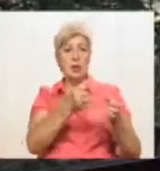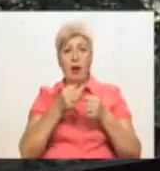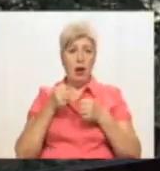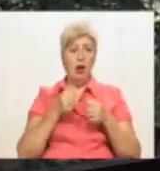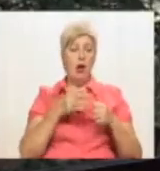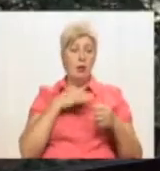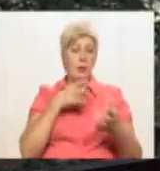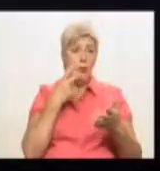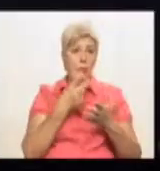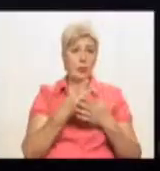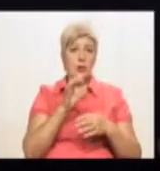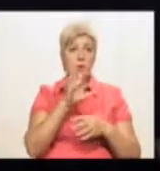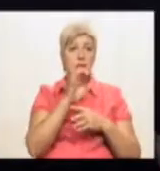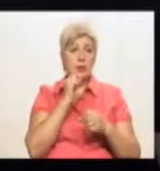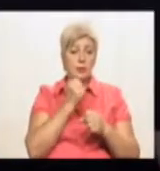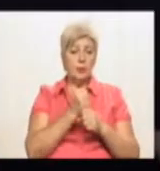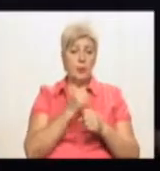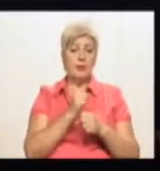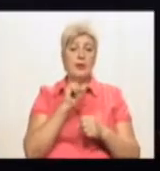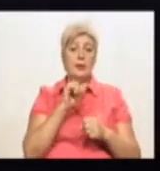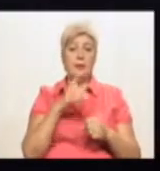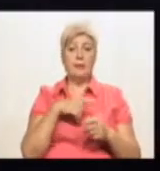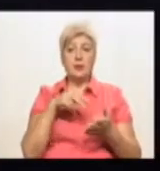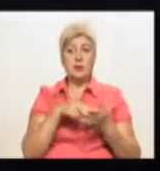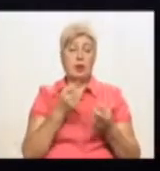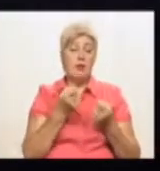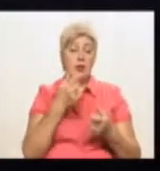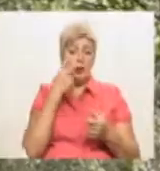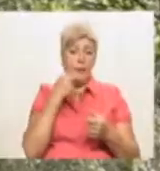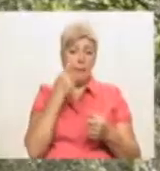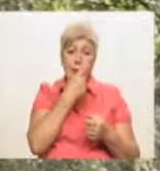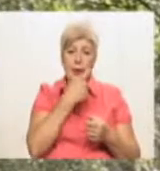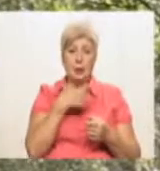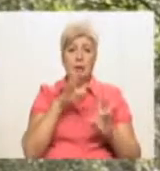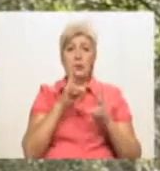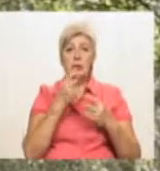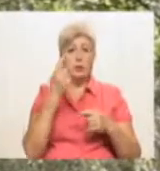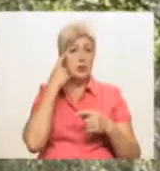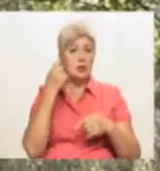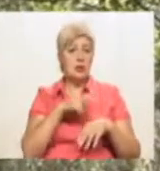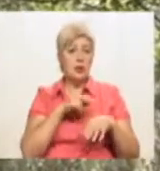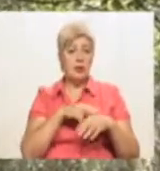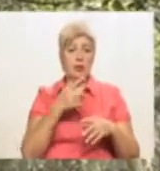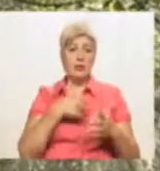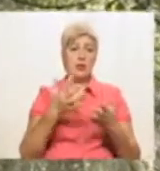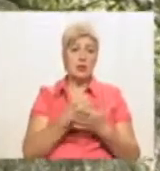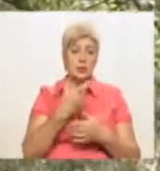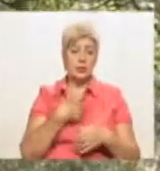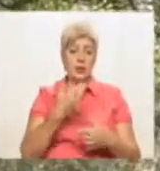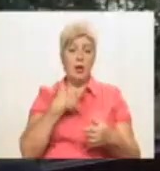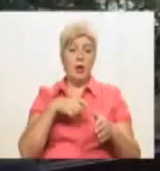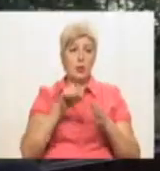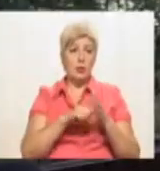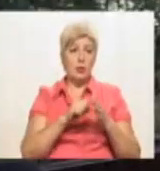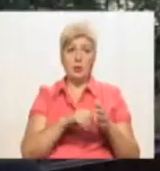ванною та в цей момент зробила фотографію. Він стояв, ледь не плакав. Мам, не треба, не заявляй, бо вони мене знайдуть, вони мене вб'ють. Я кажу, Артем, це треба